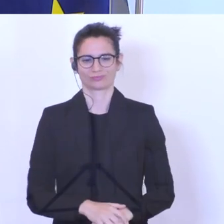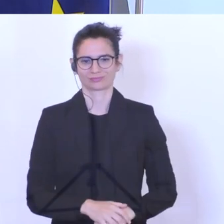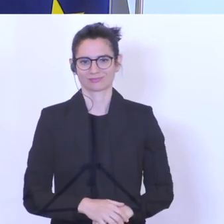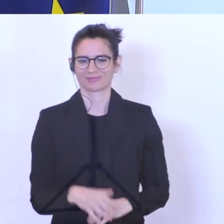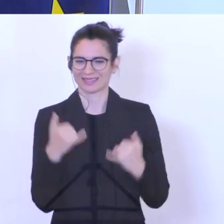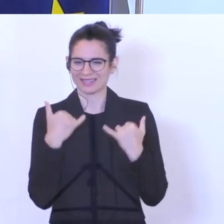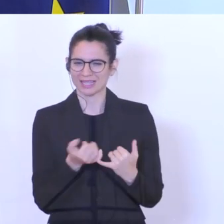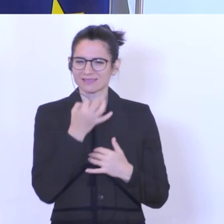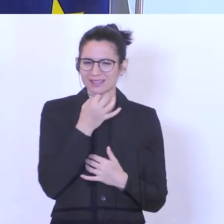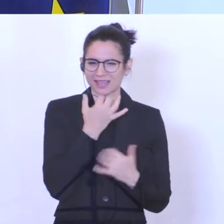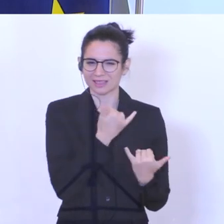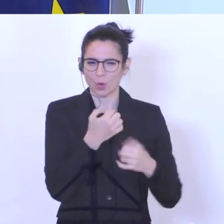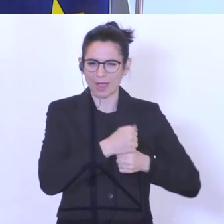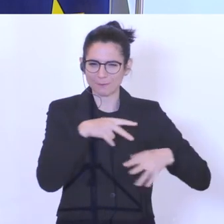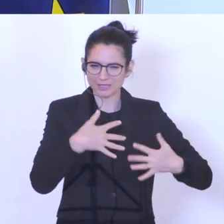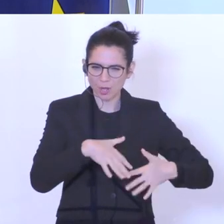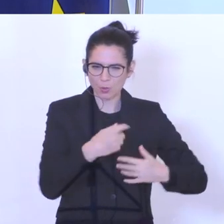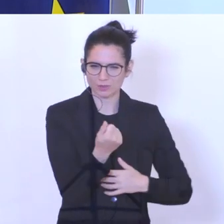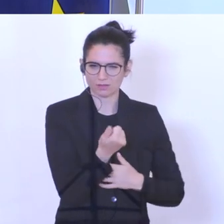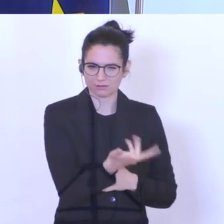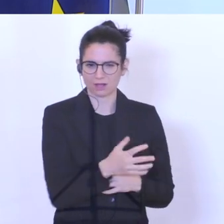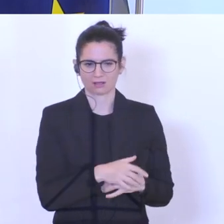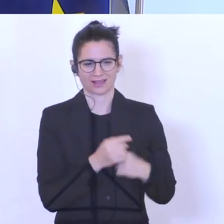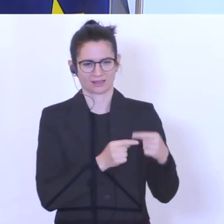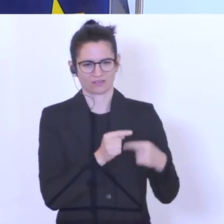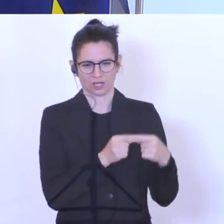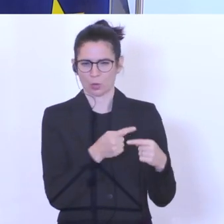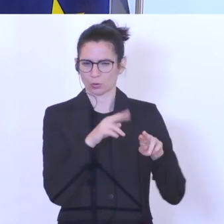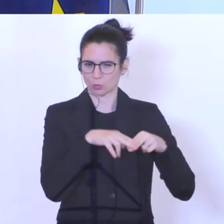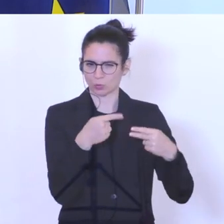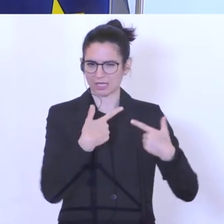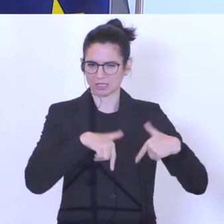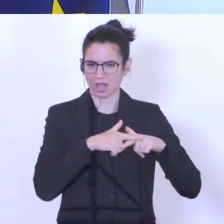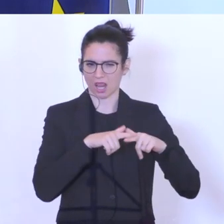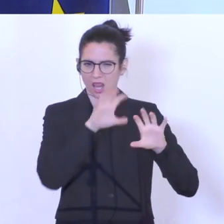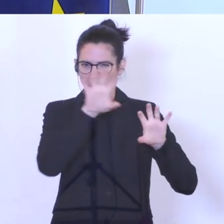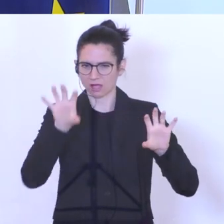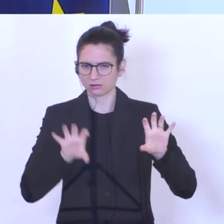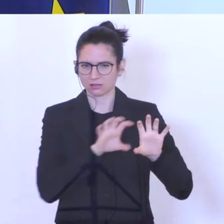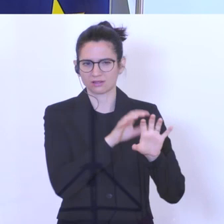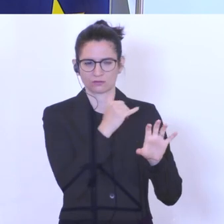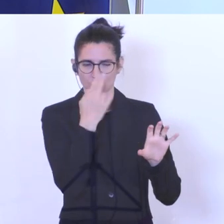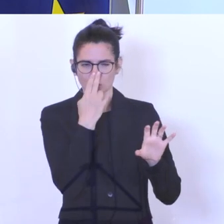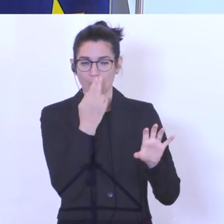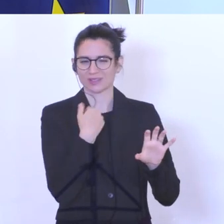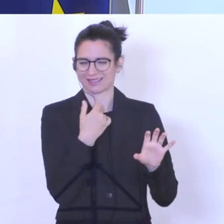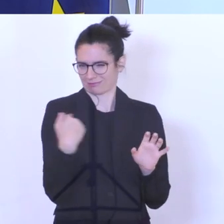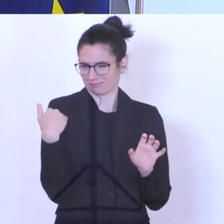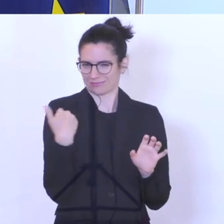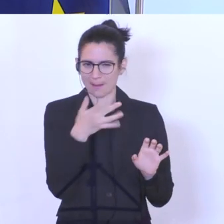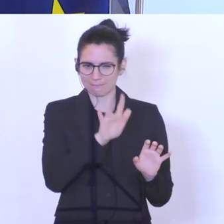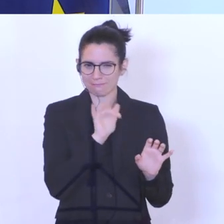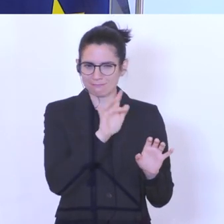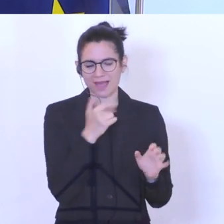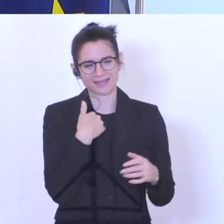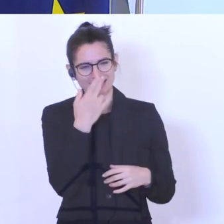Nun zu den Details zu den Arbeitslosenzahlen. Die Entwicklungen in den Bundesländern, wir befinden uns noch bei den Monatszahlen, hier